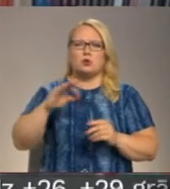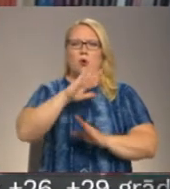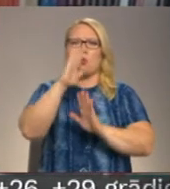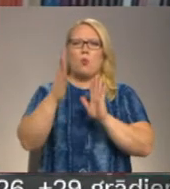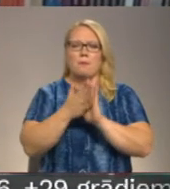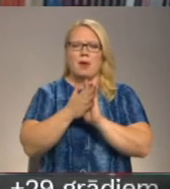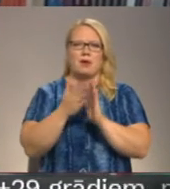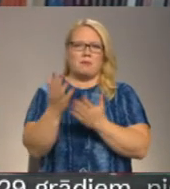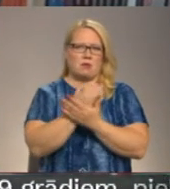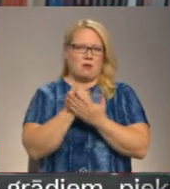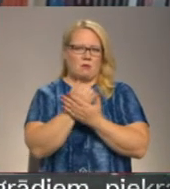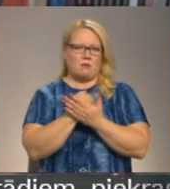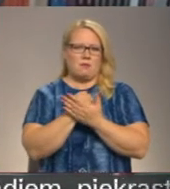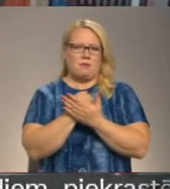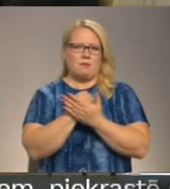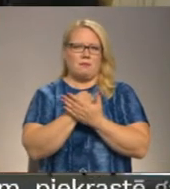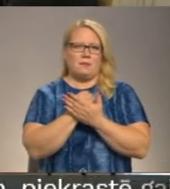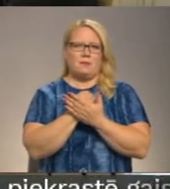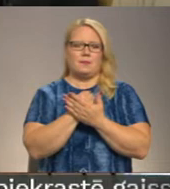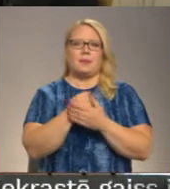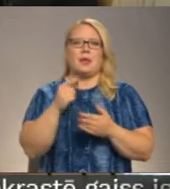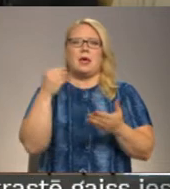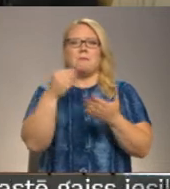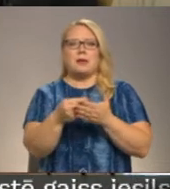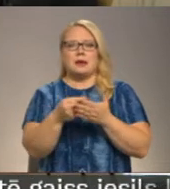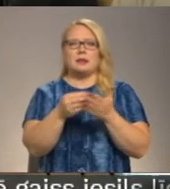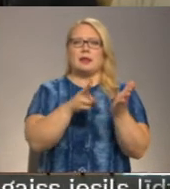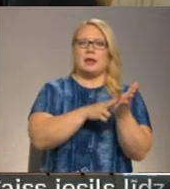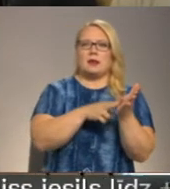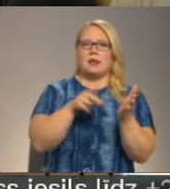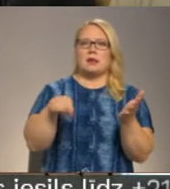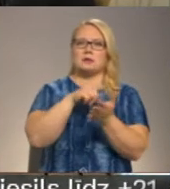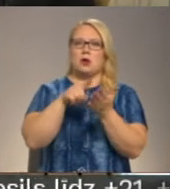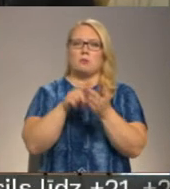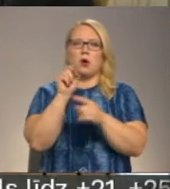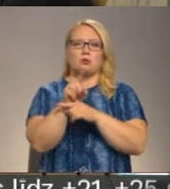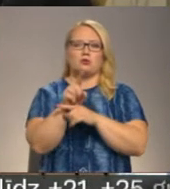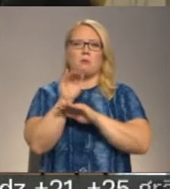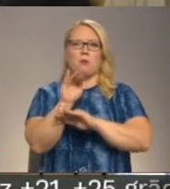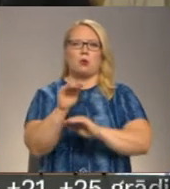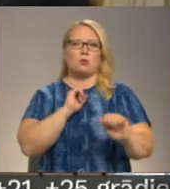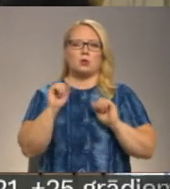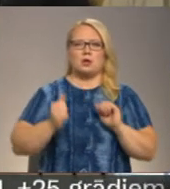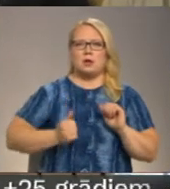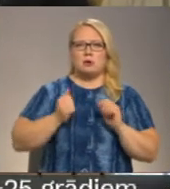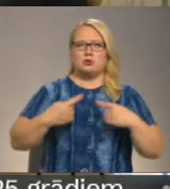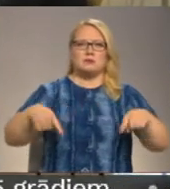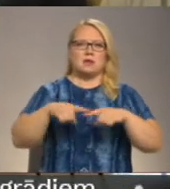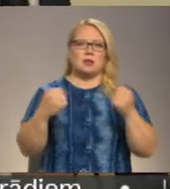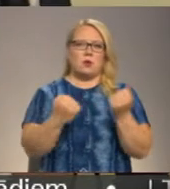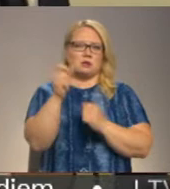saimniecības ienākumiem. Pirkt vai īrēt? Šāds jautājums uzdodas banku un nekustamo īpašumu sektorā